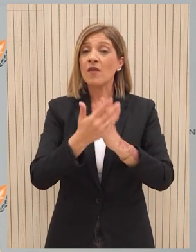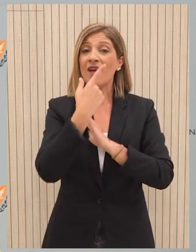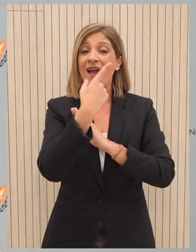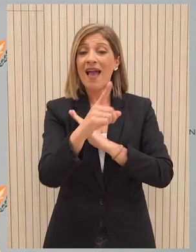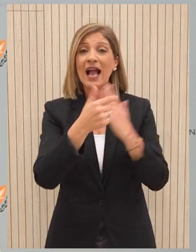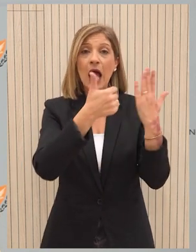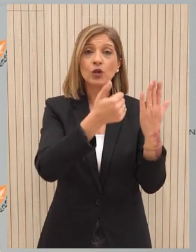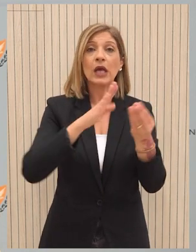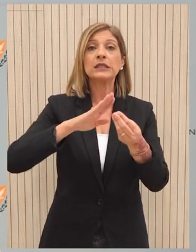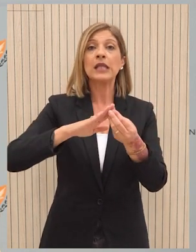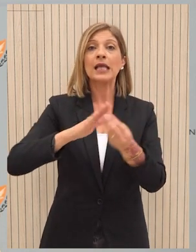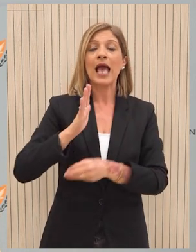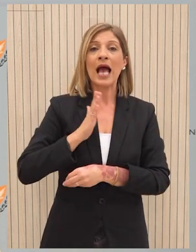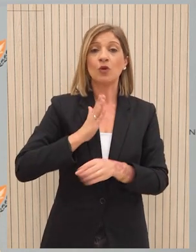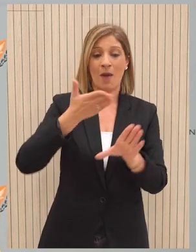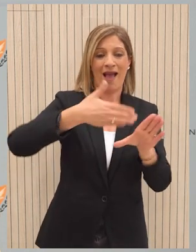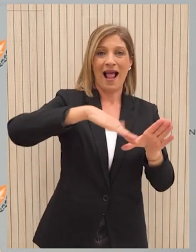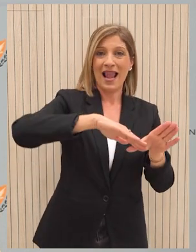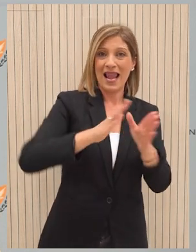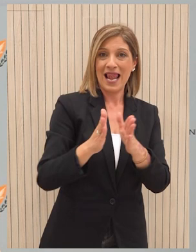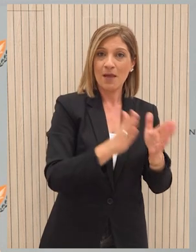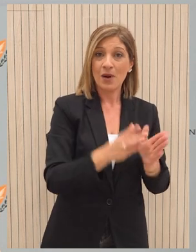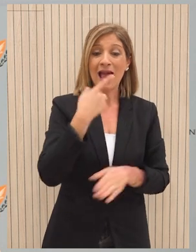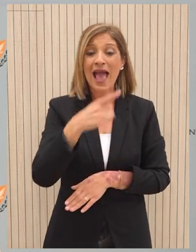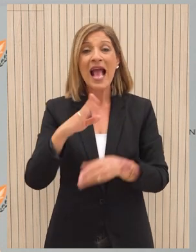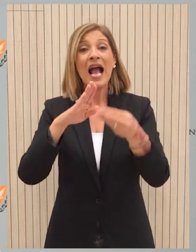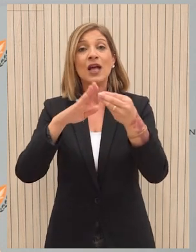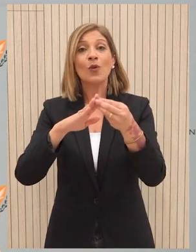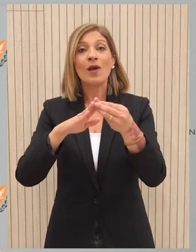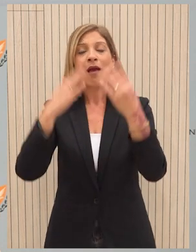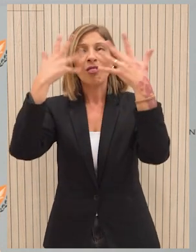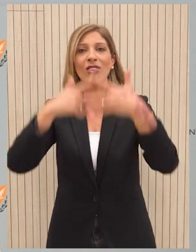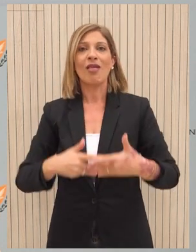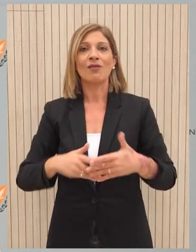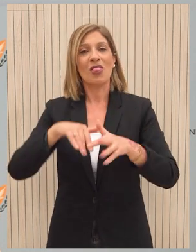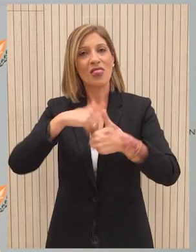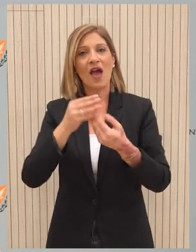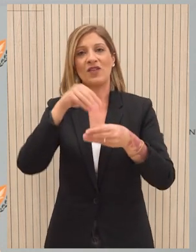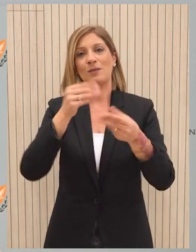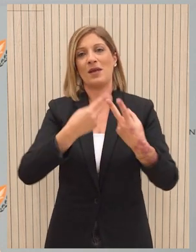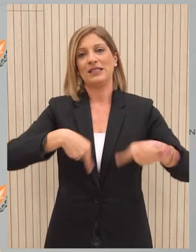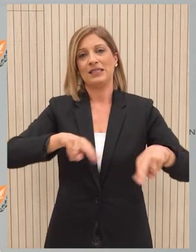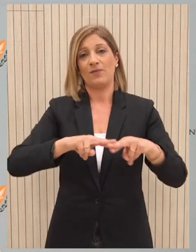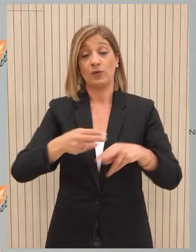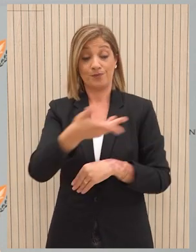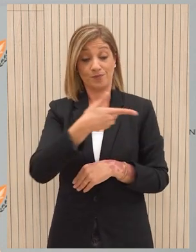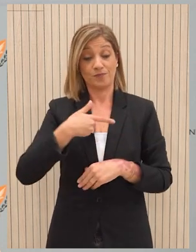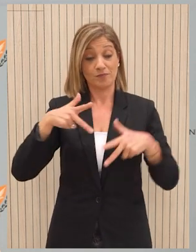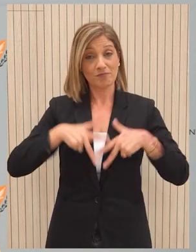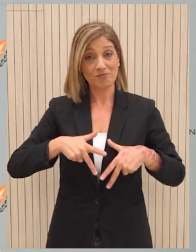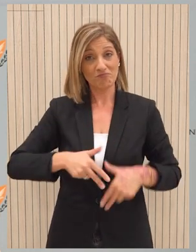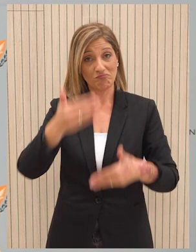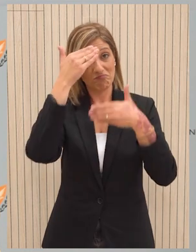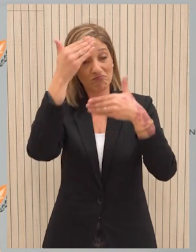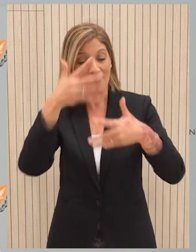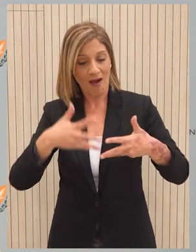169 άτομα για την Αρχή Λιμένων Κύπρου και 109 άτομα για τον Θεατρικό Οργανισμό Κύπρου. Ως κυβέρνηση, χαιρετίζουμε με